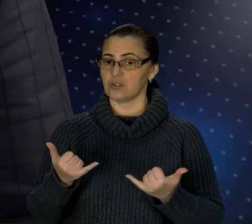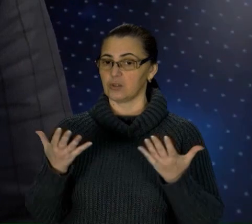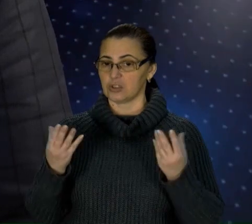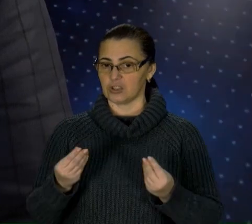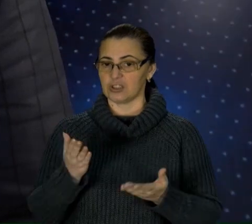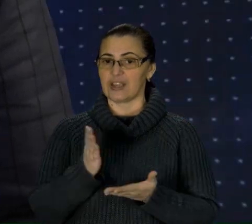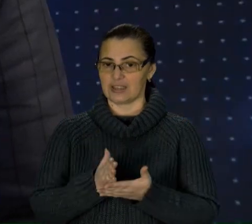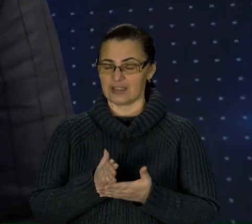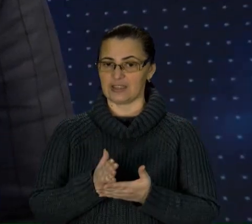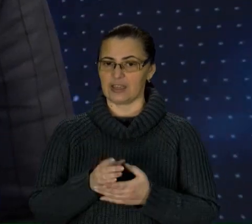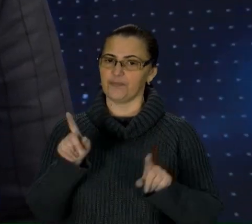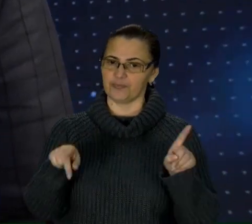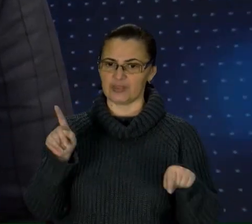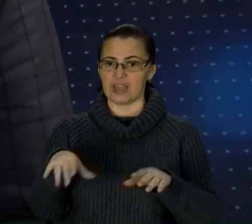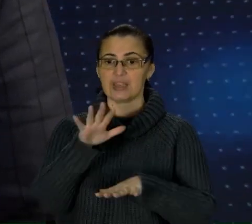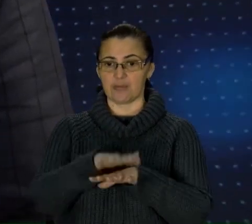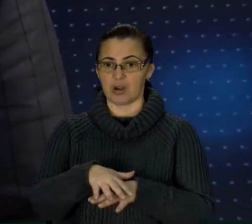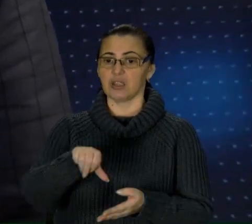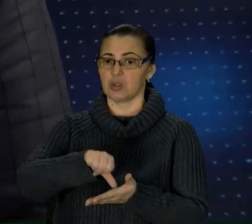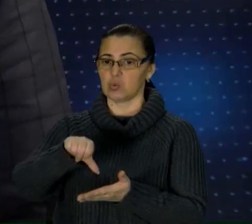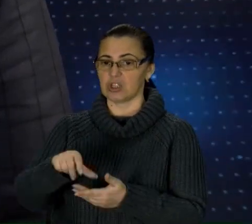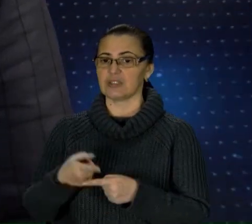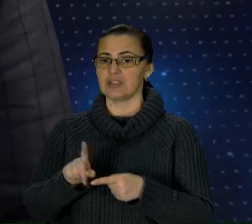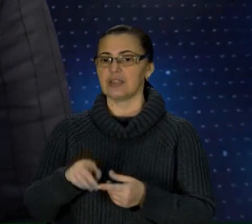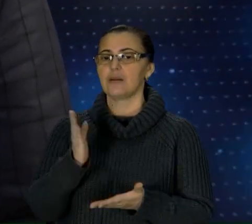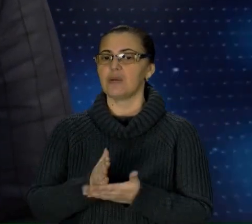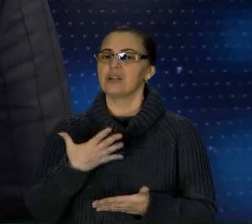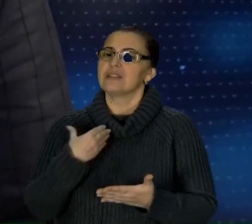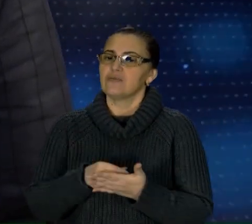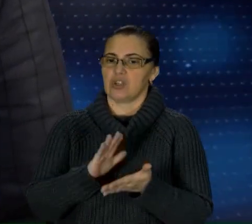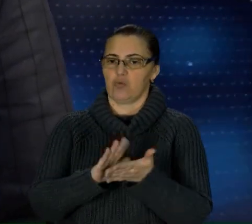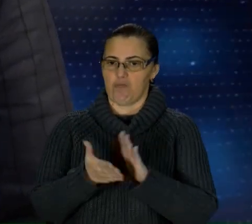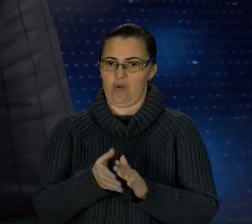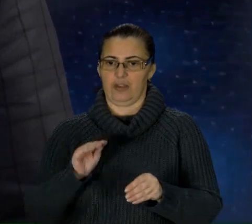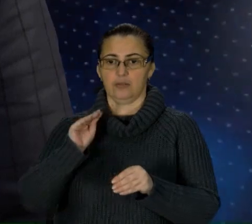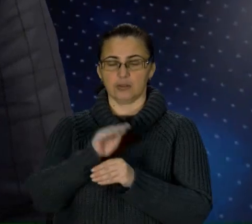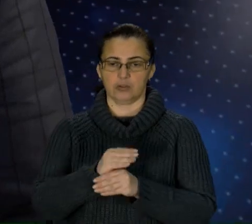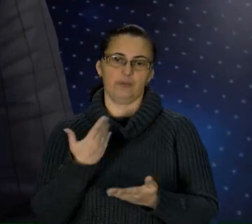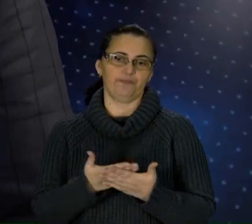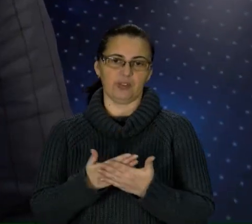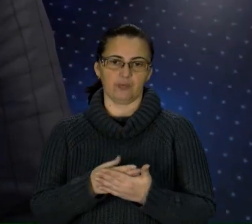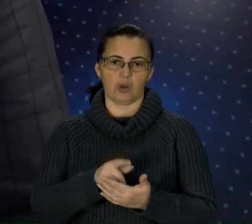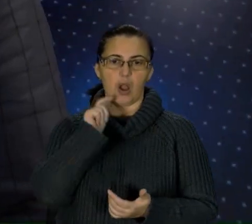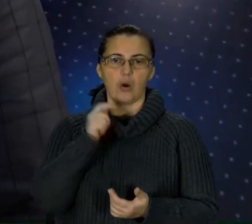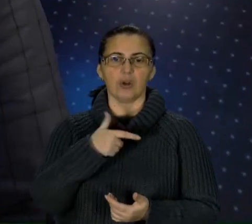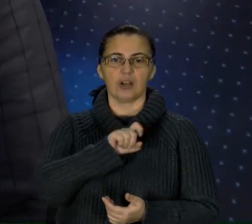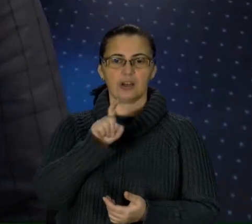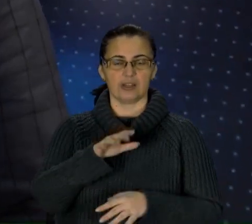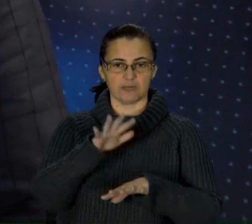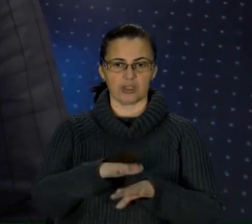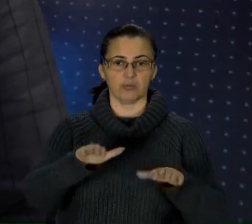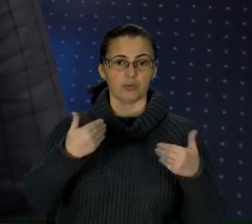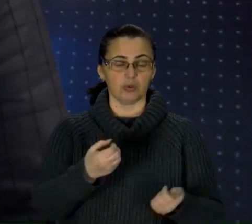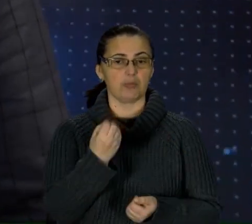деякі банки-учасники, які мають свої умови додаткові. Ну, наприклад, Укргазбанк пропонує 15%